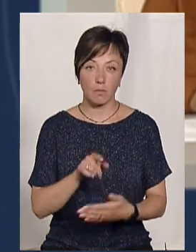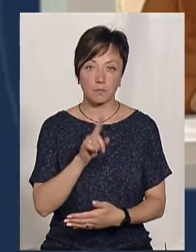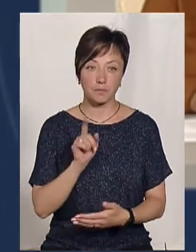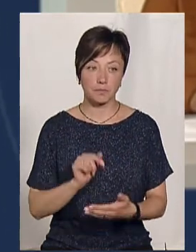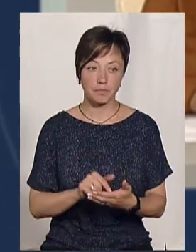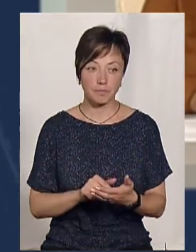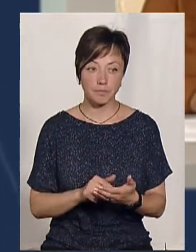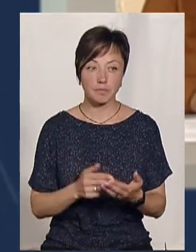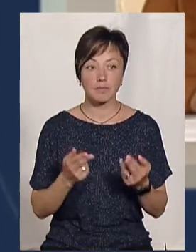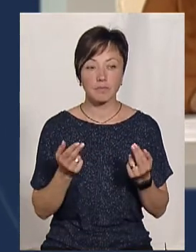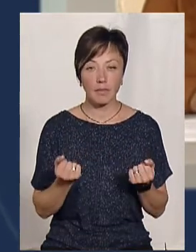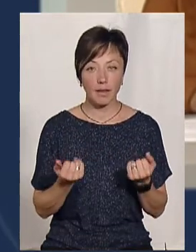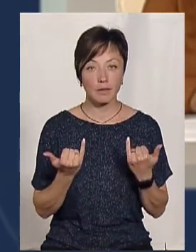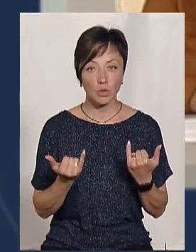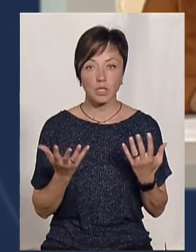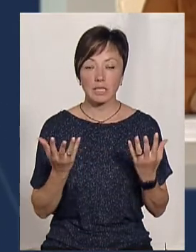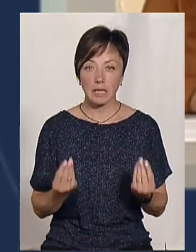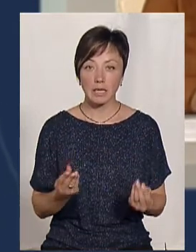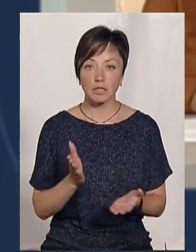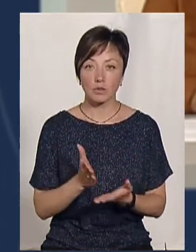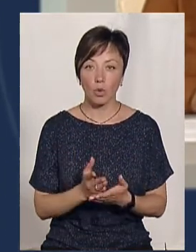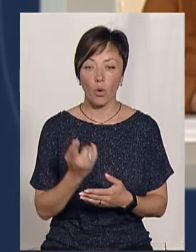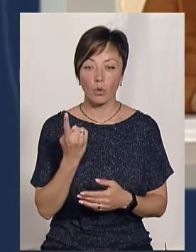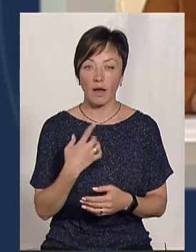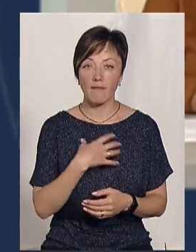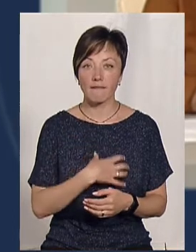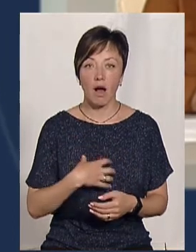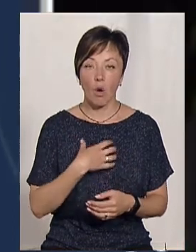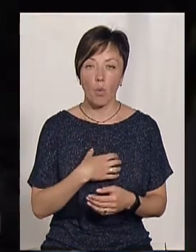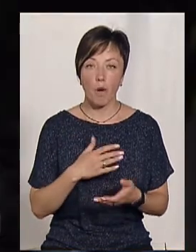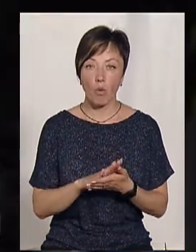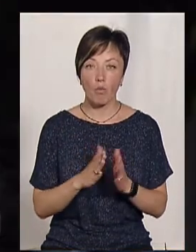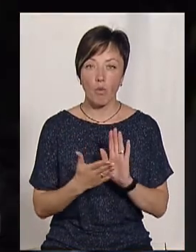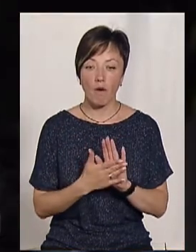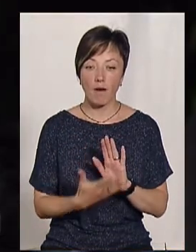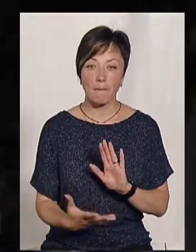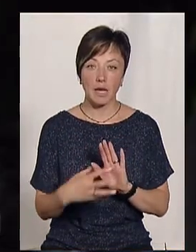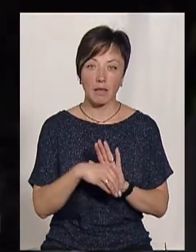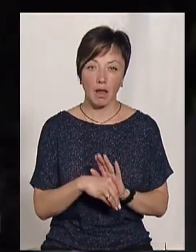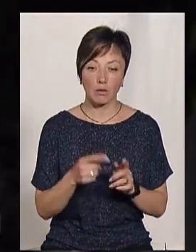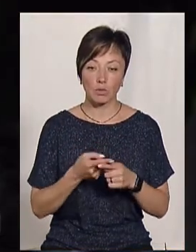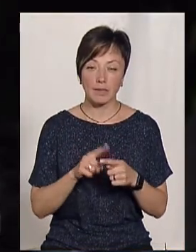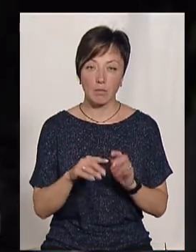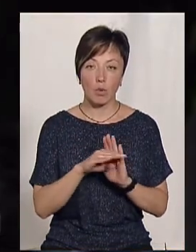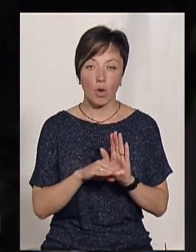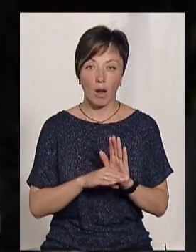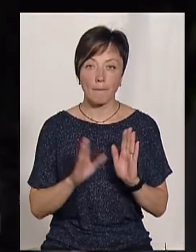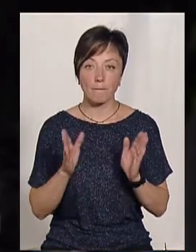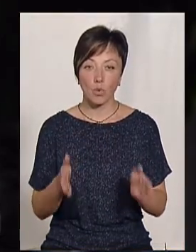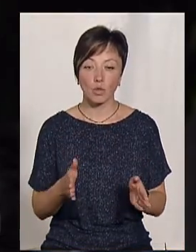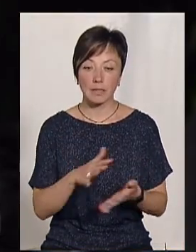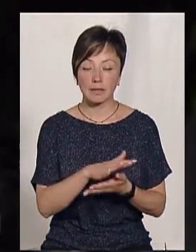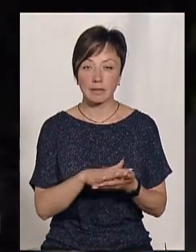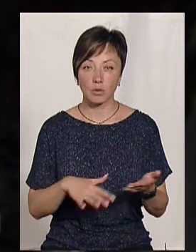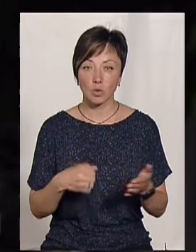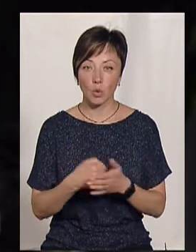Ну, так, тут на сьогоднішній день існує ще одна така вагома умова приєднання до програми «Енергодім». Вона буде діяти